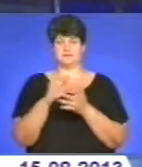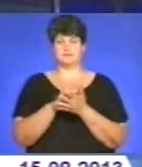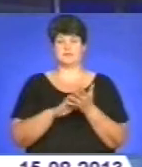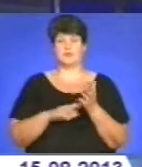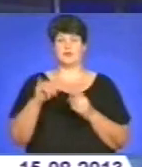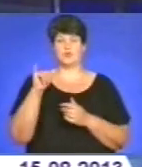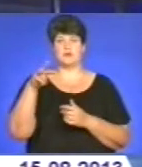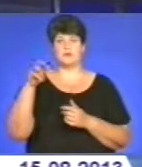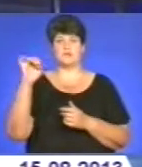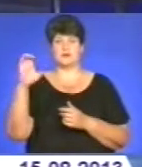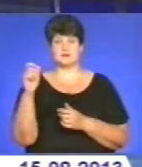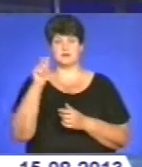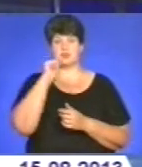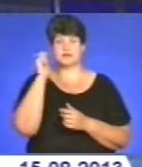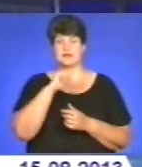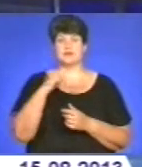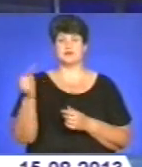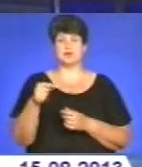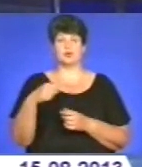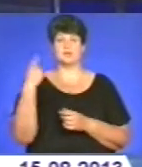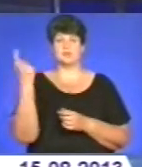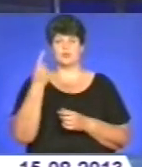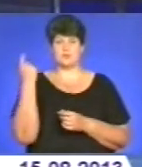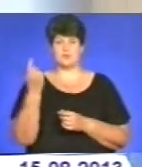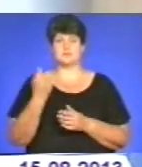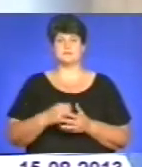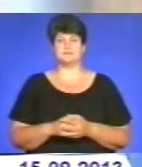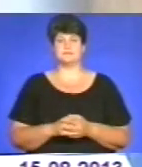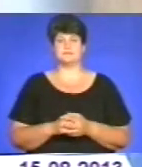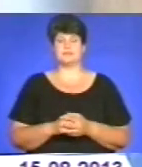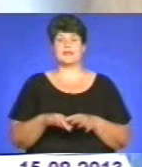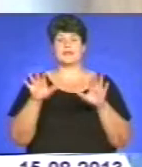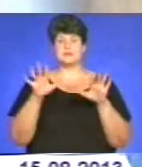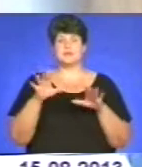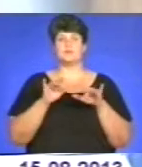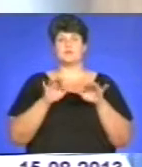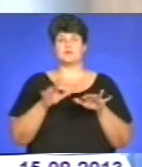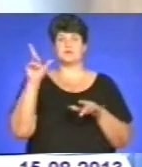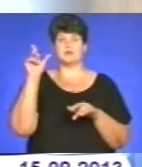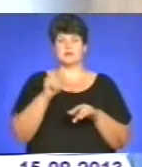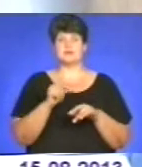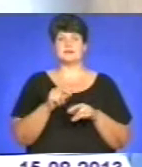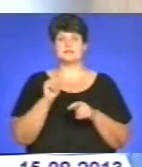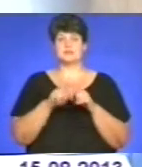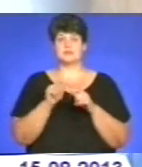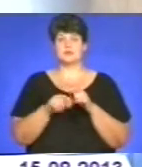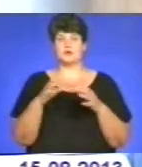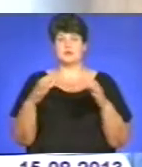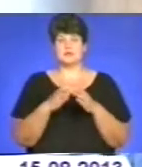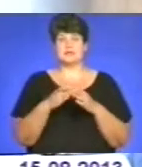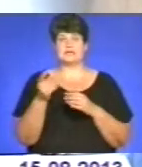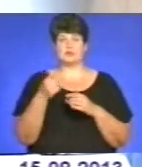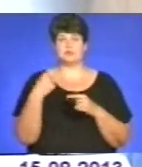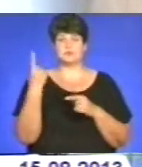'язків з громадськістю УМВС України в Тернопільській області. На місце події виїхала слідчо-оперативна група Тернопільського